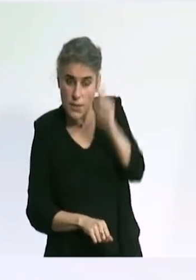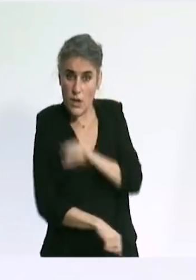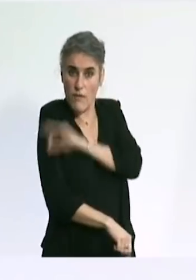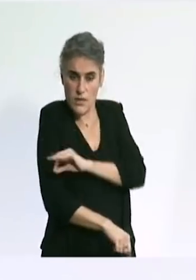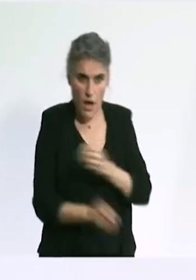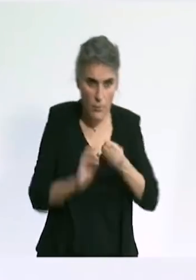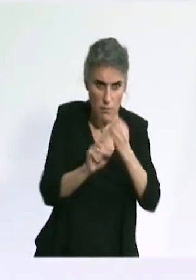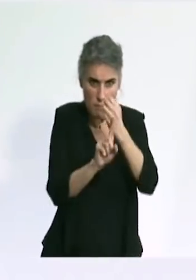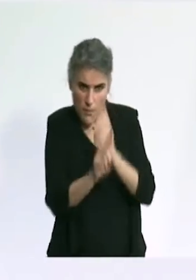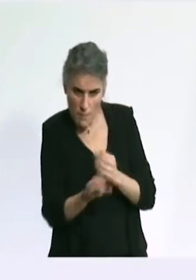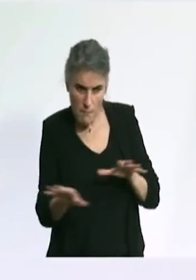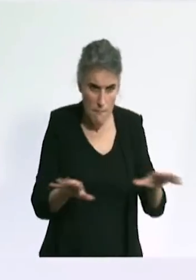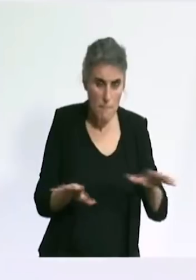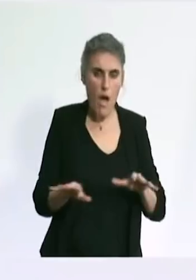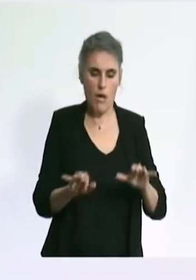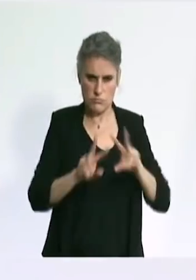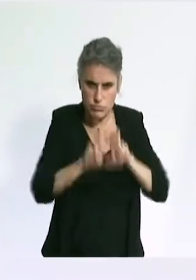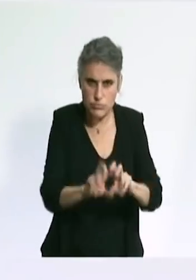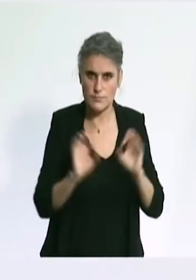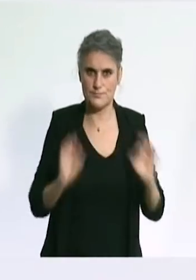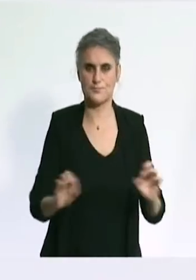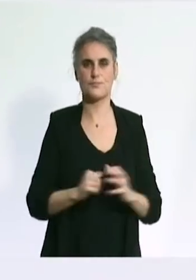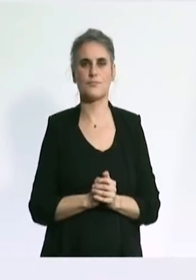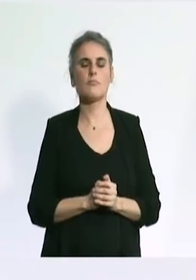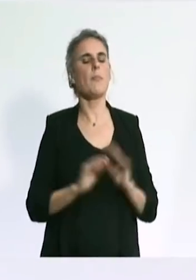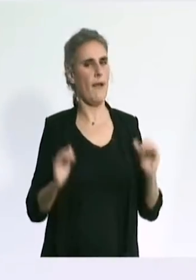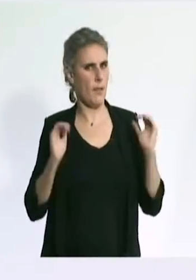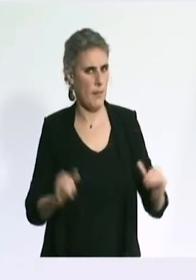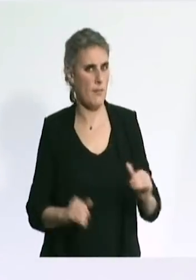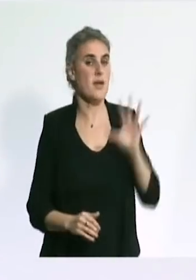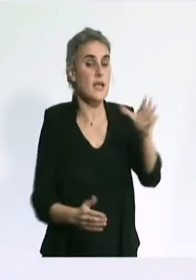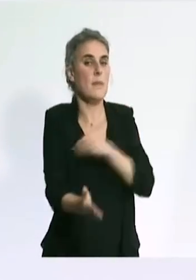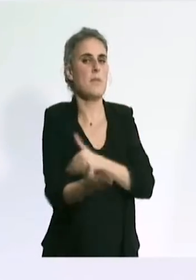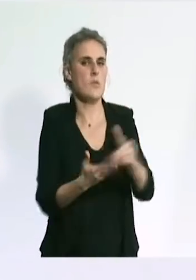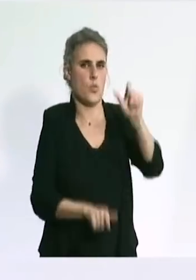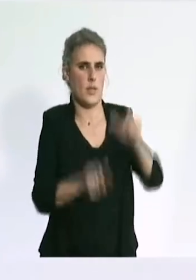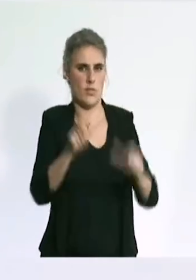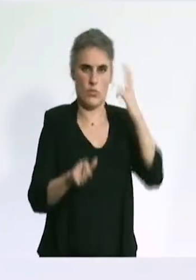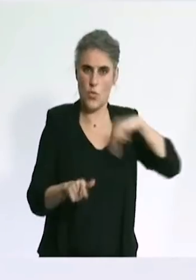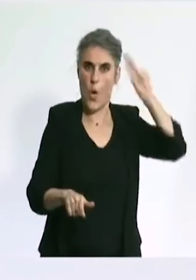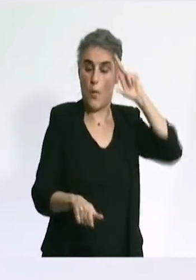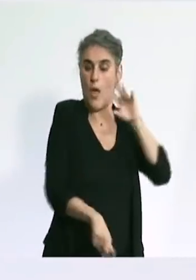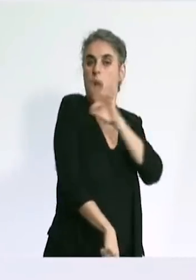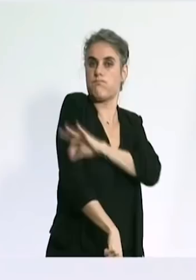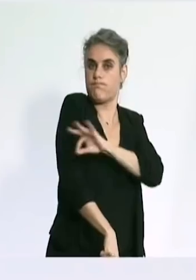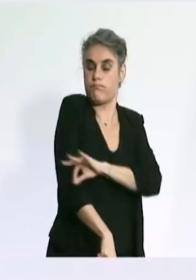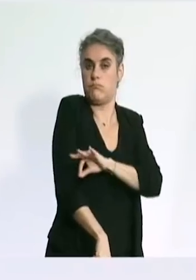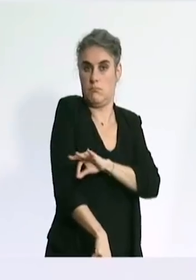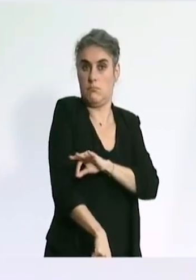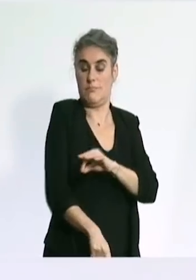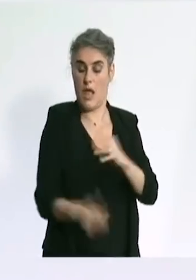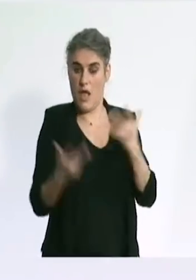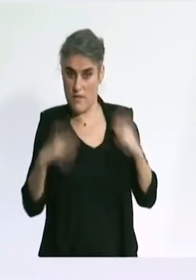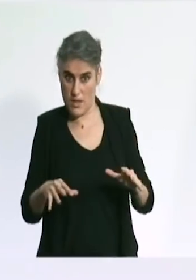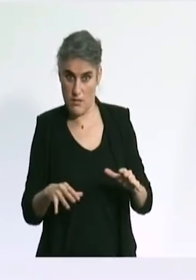est déclaré. Mais de quoi parlons-nous ? Sur 5 millions d'Européens, 30 personnes ont présenté des troubles de